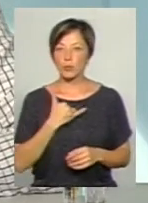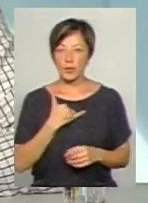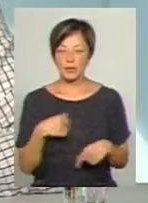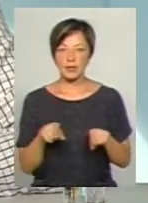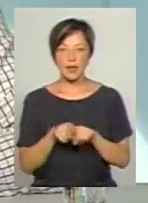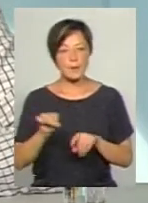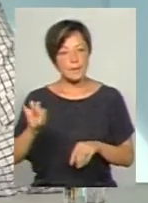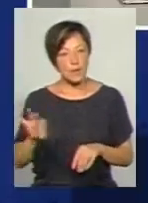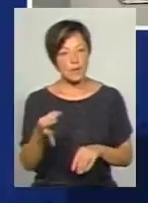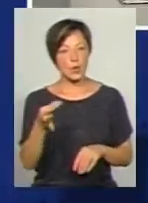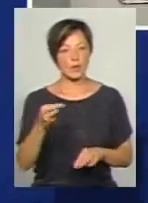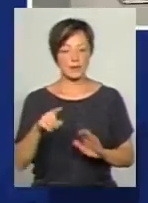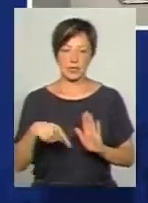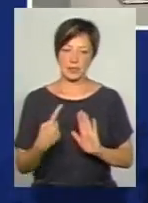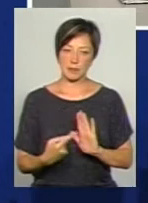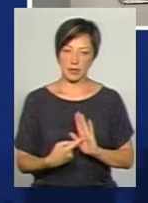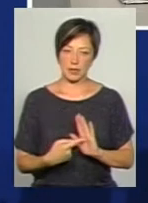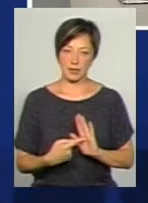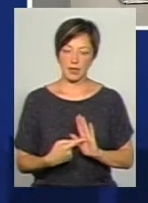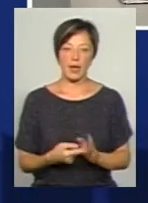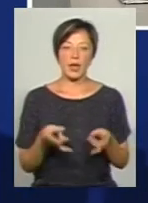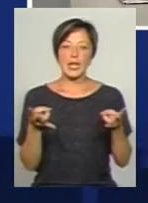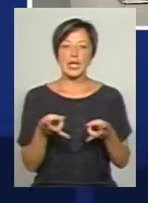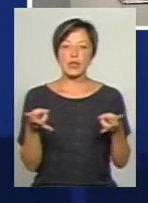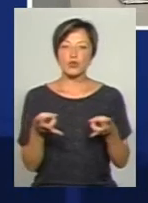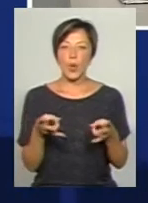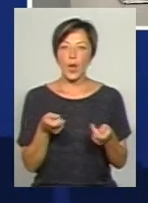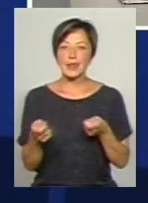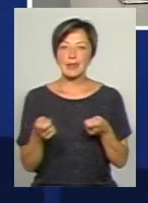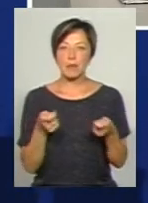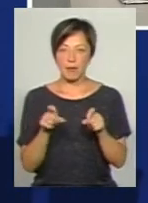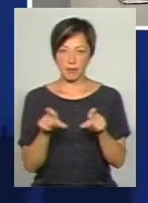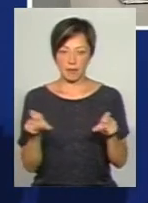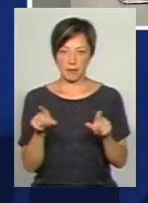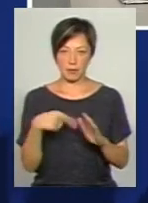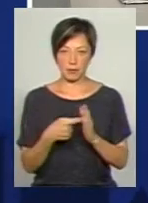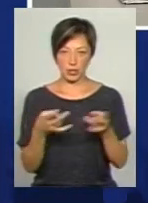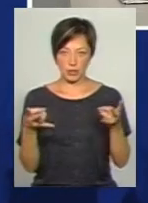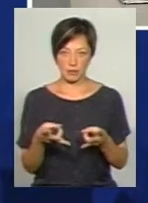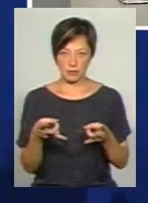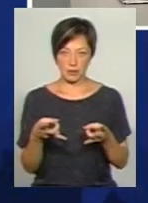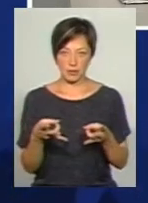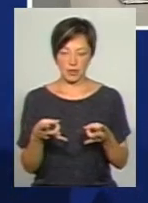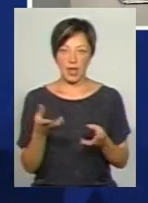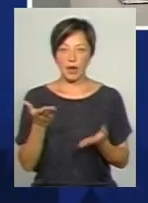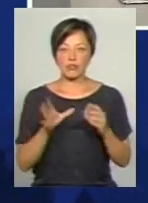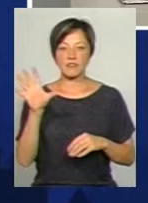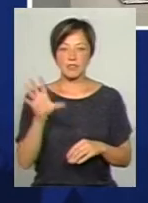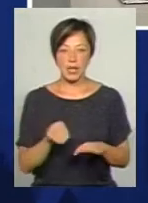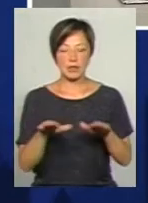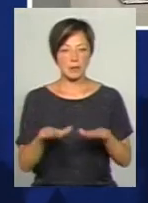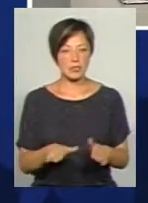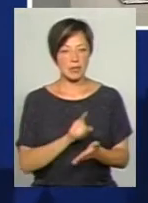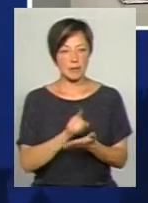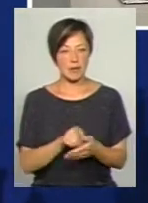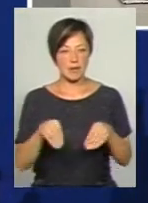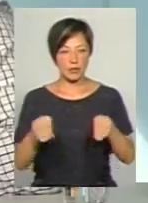провокативне запитання, для чого взагалі департамент потрібен при облдержадміністрації, якщо все на місцях має